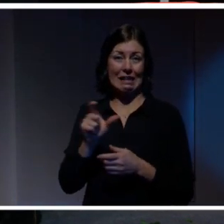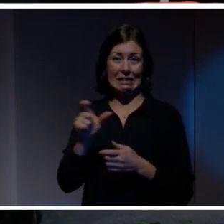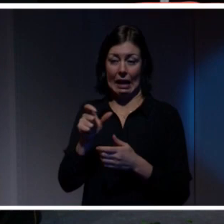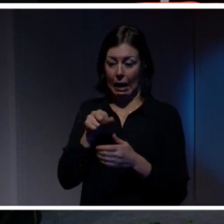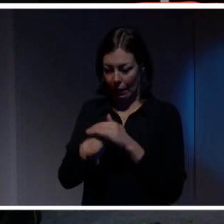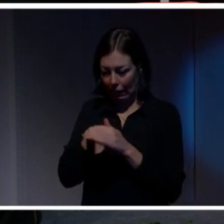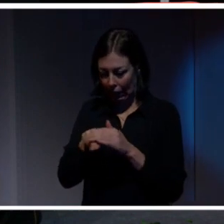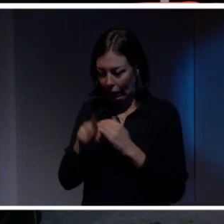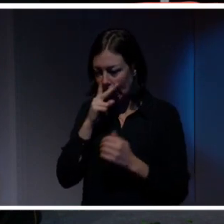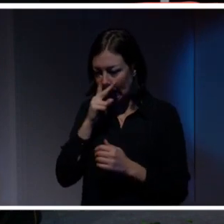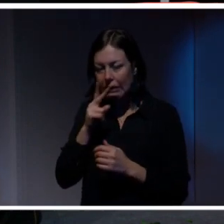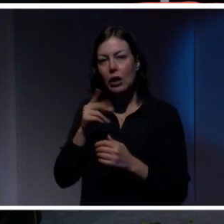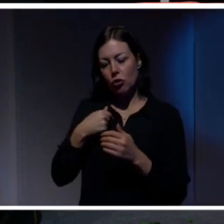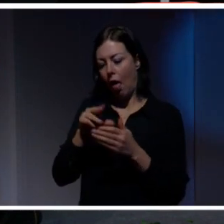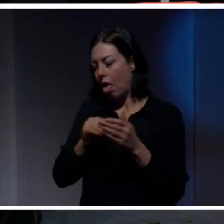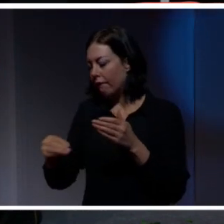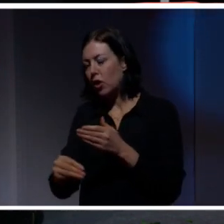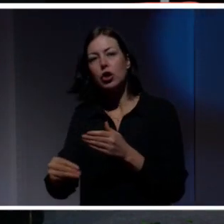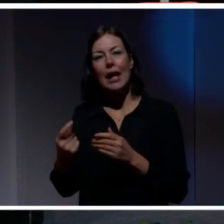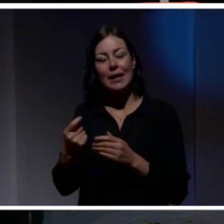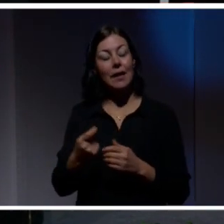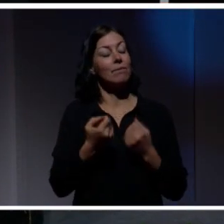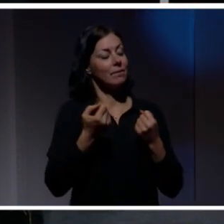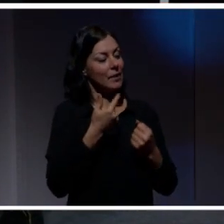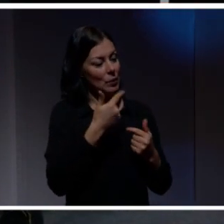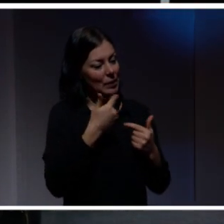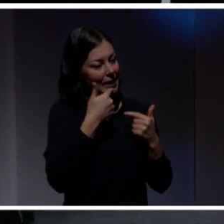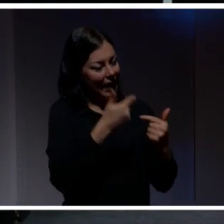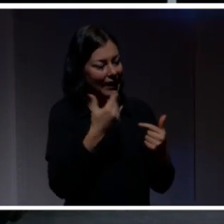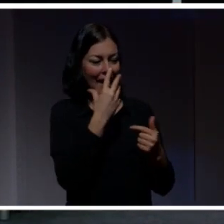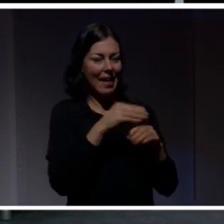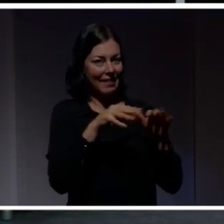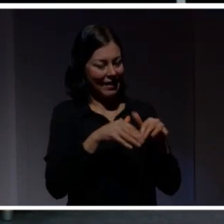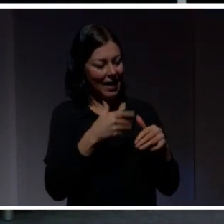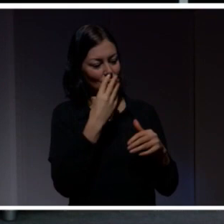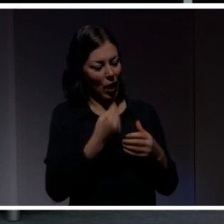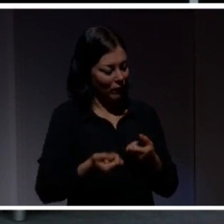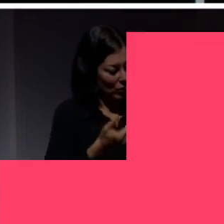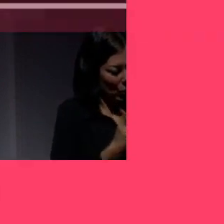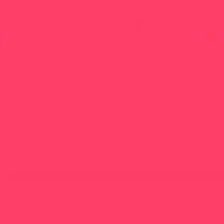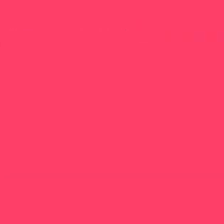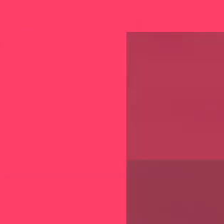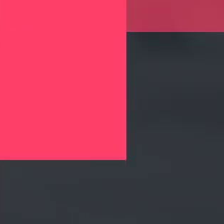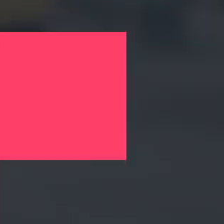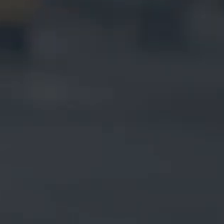och så vidare. Perfekt, tusen tack. Här har du lite internetchoklad. Fantastiskt. Jag tar mikrofonen. Tackar. Tack.